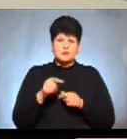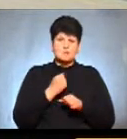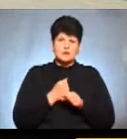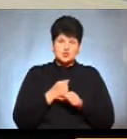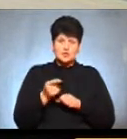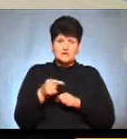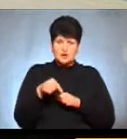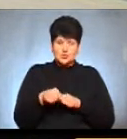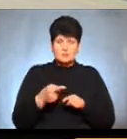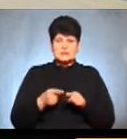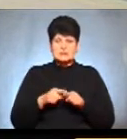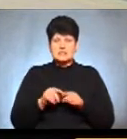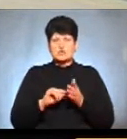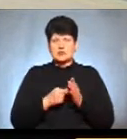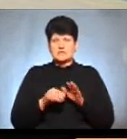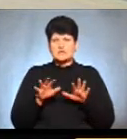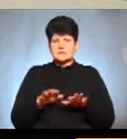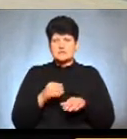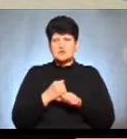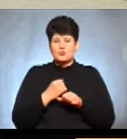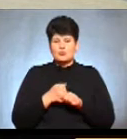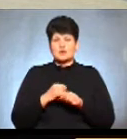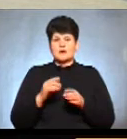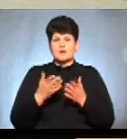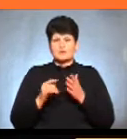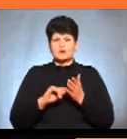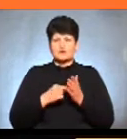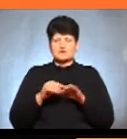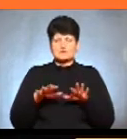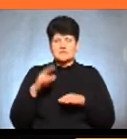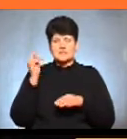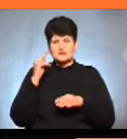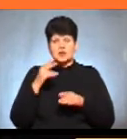Тернополі, це довідка з місця роботи, місця навчання або довідка з місця проживання.